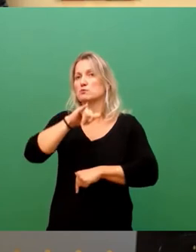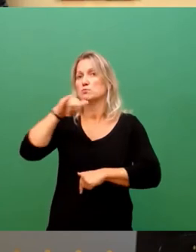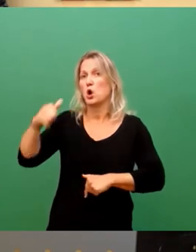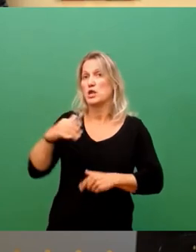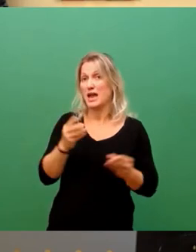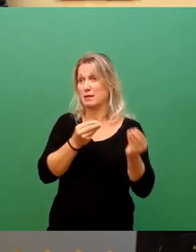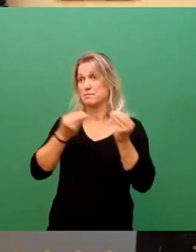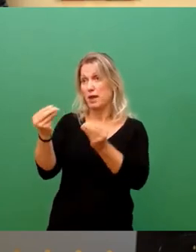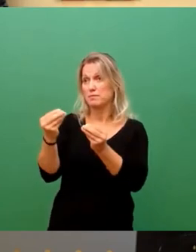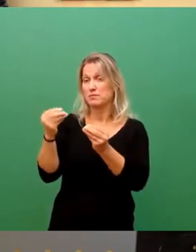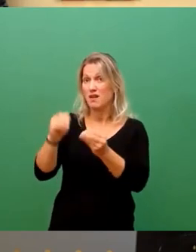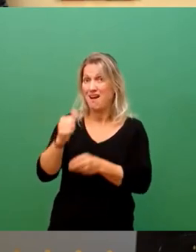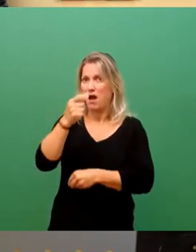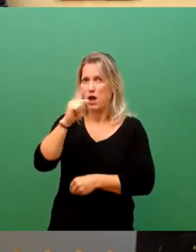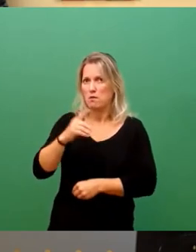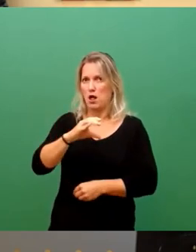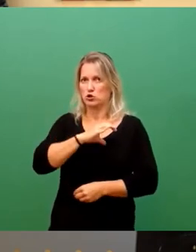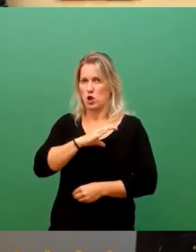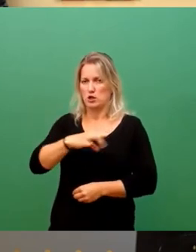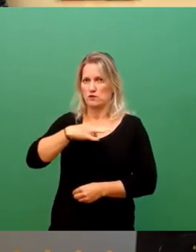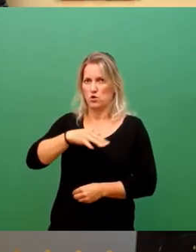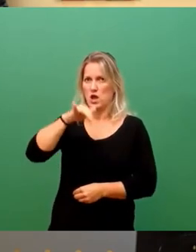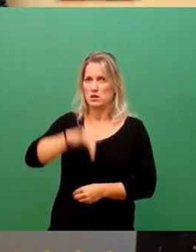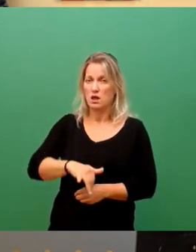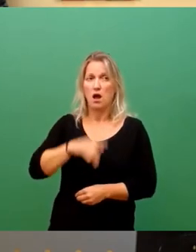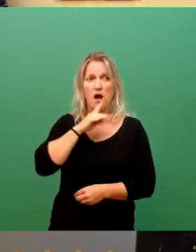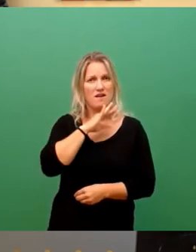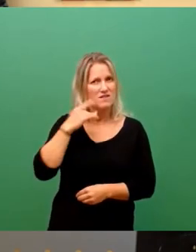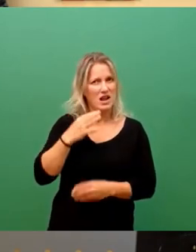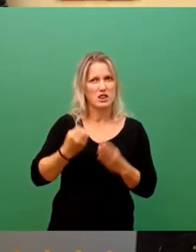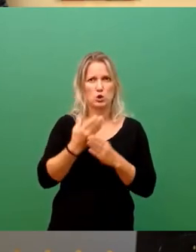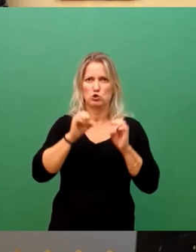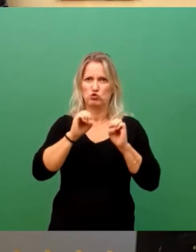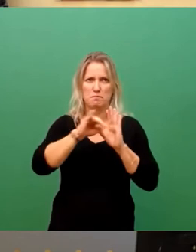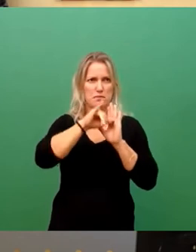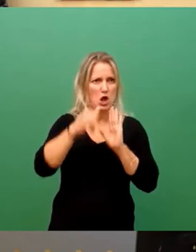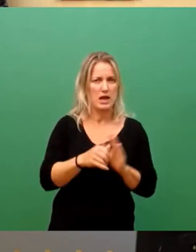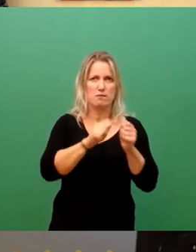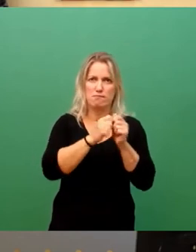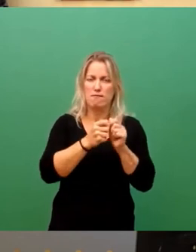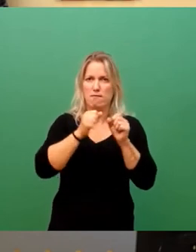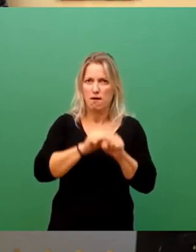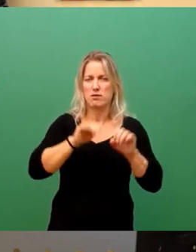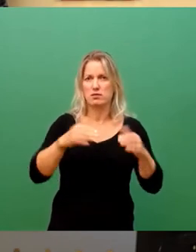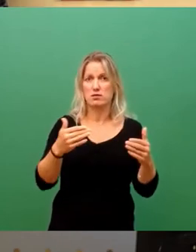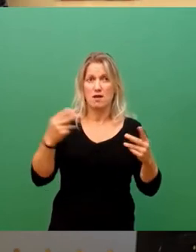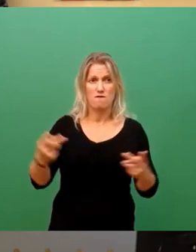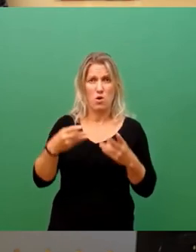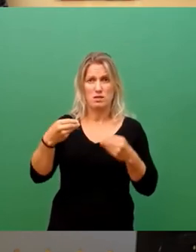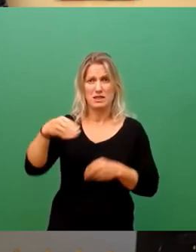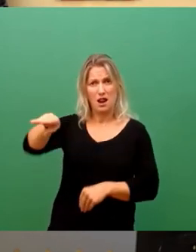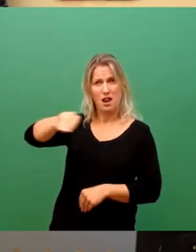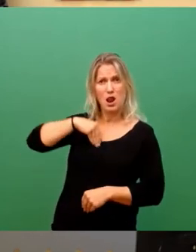Chancen zur Realisierung vieler Naturschutzprojekte in dieser Stadt. Fördermittel in Höhe von über 10 Millionen